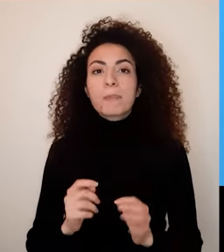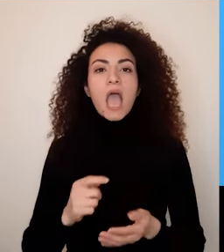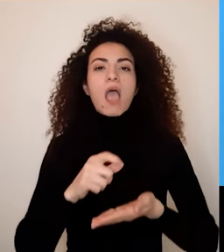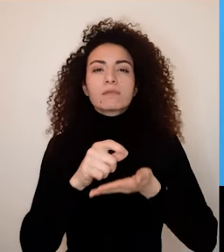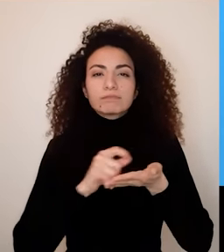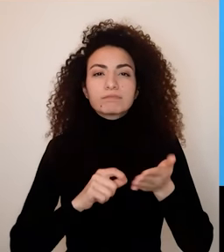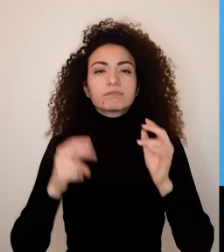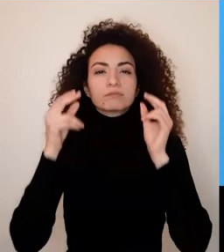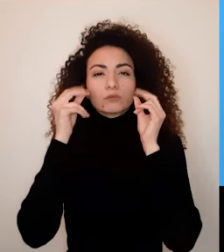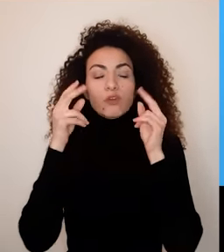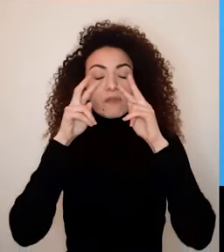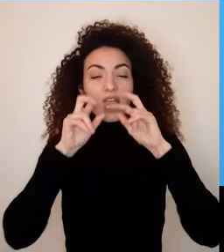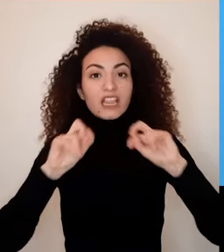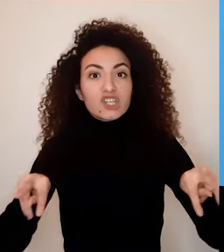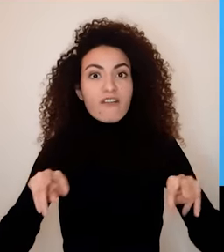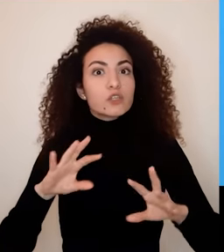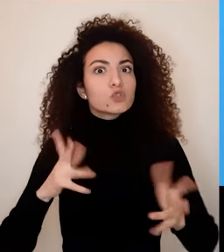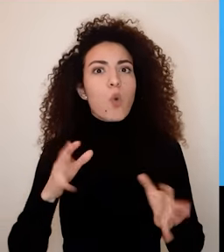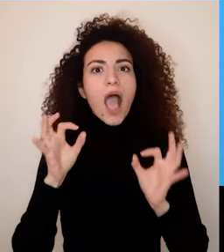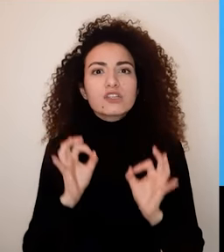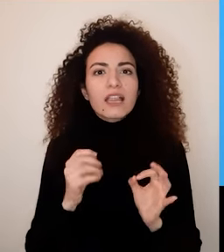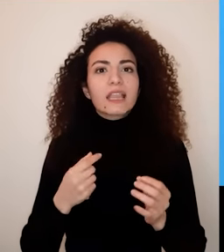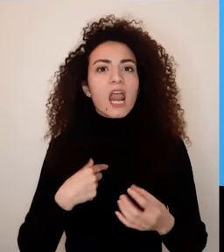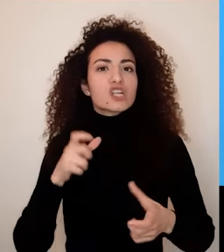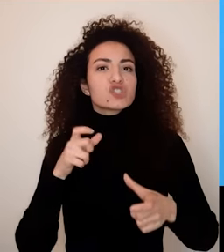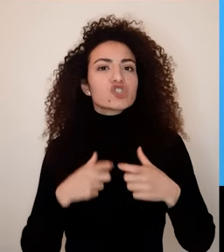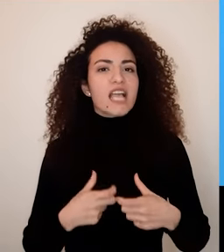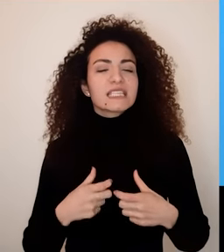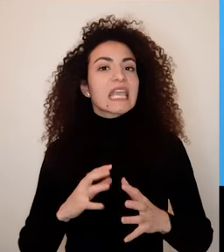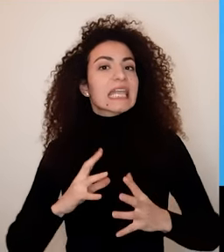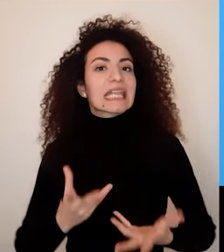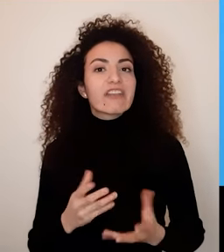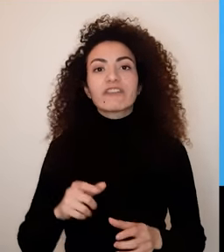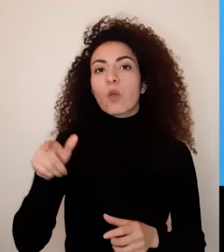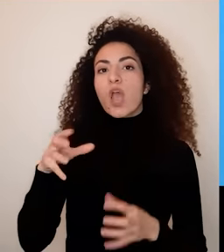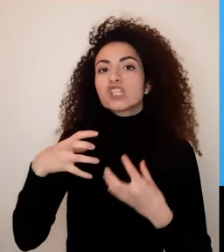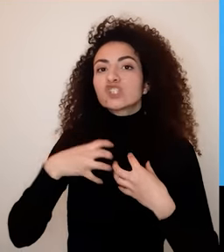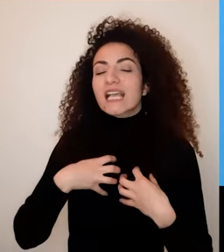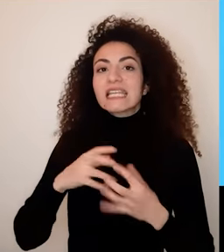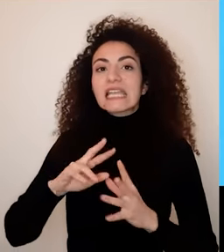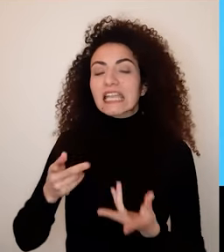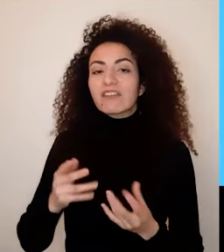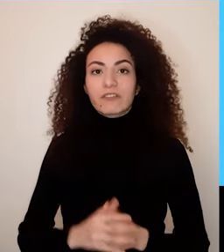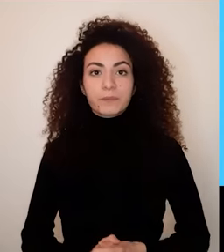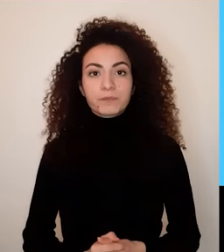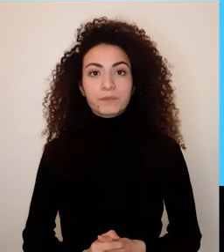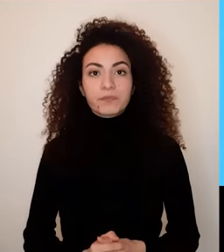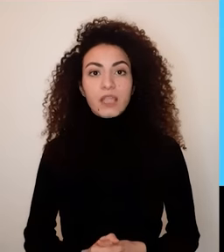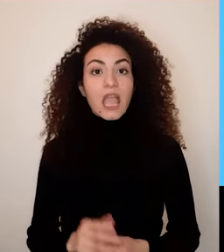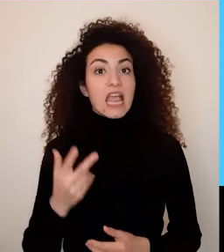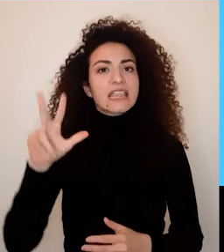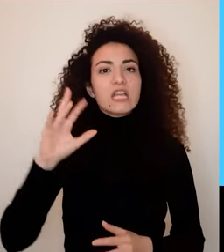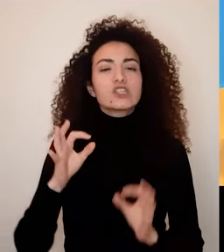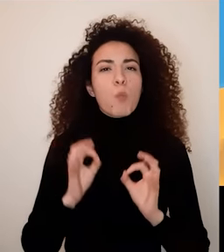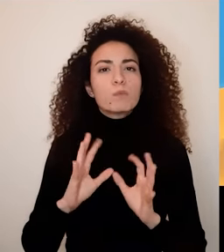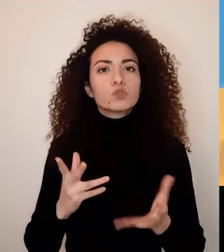بيكفه لذا لابد من أخذ الوقت الكافي لاختبار واكتشاف مدى التناغم على مستوى الشخصية الوصال زائد